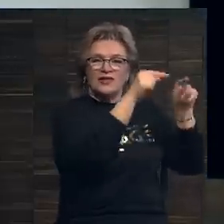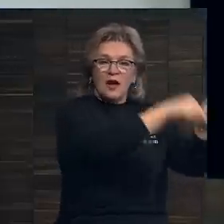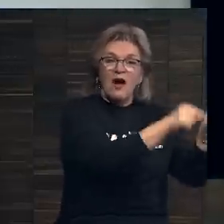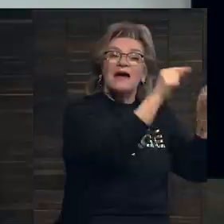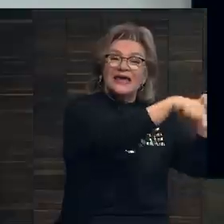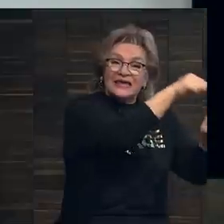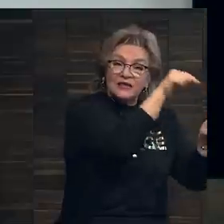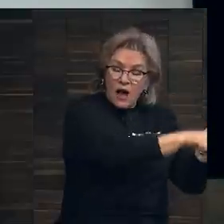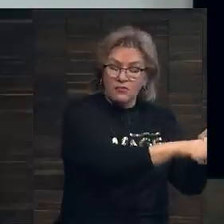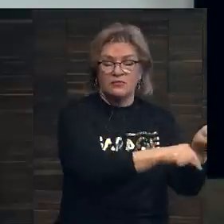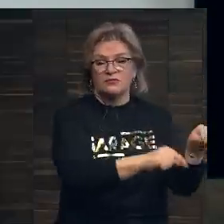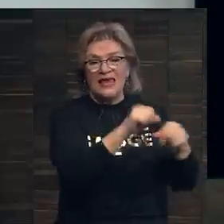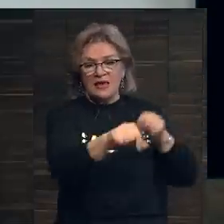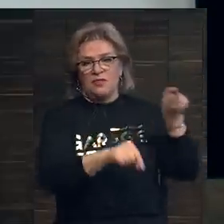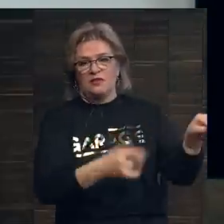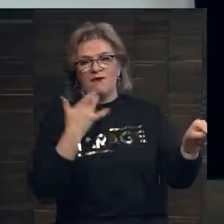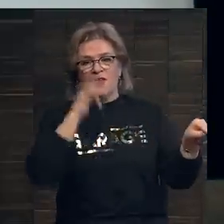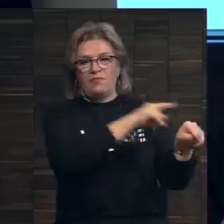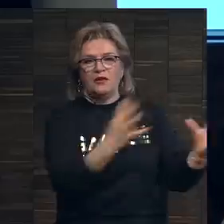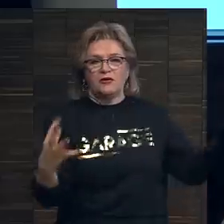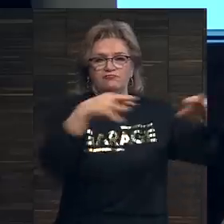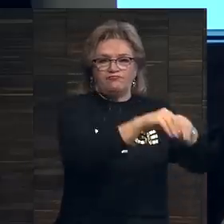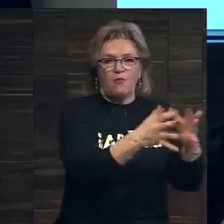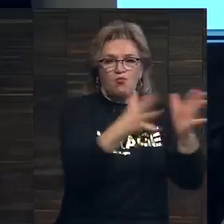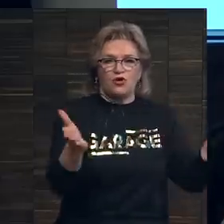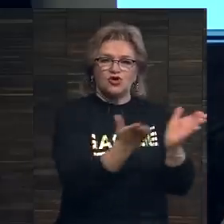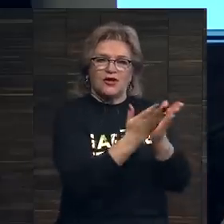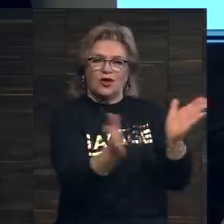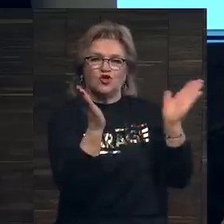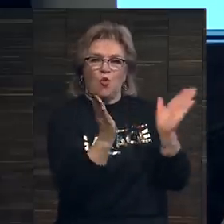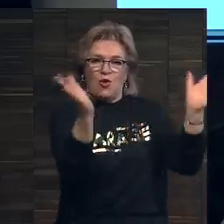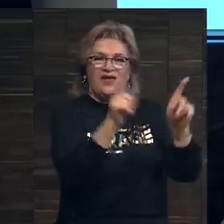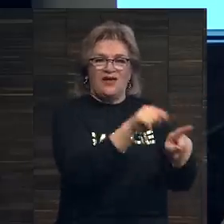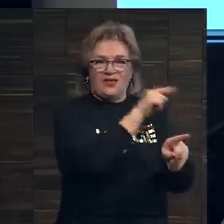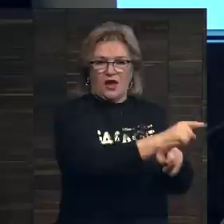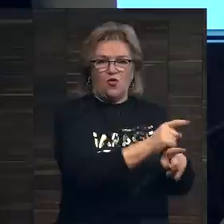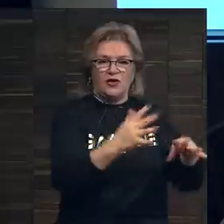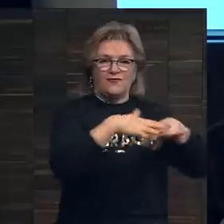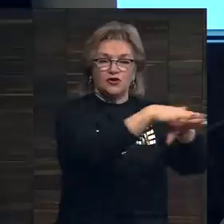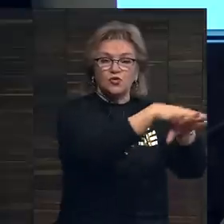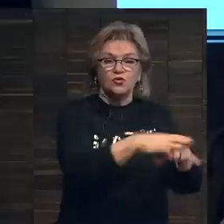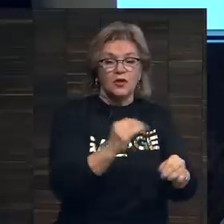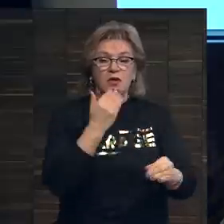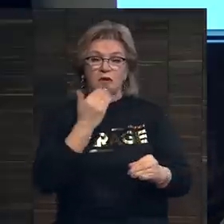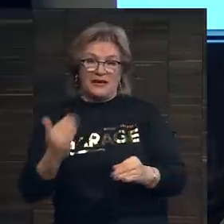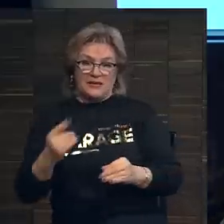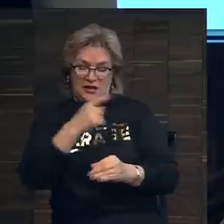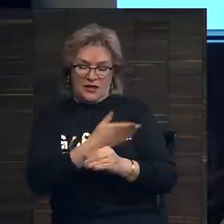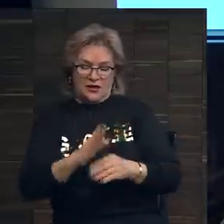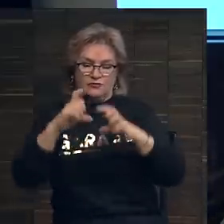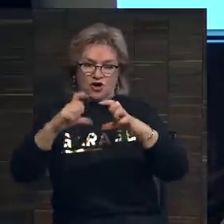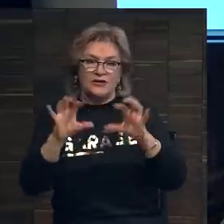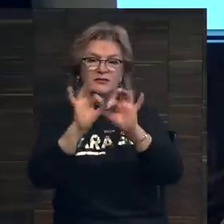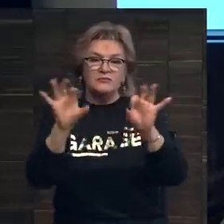там, именно в Америке, сосредоточена наибольшая доля такой инфраструктуры. И последняя часть нашей головоломки —